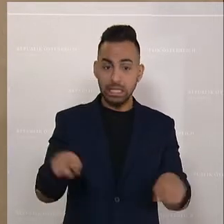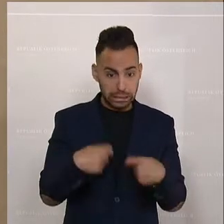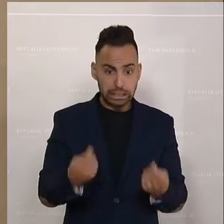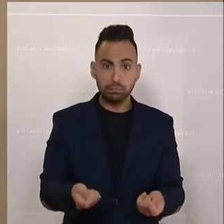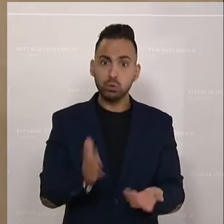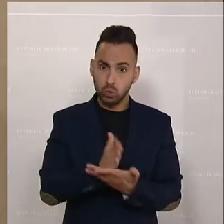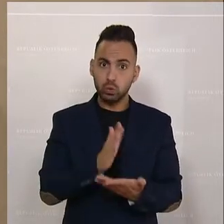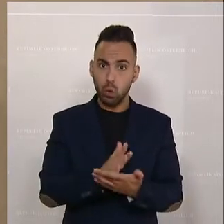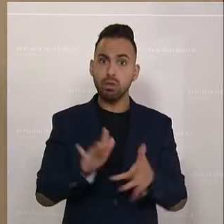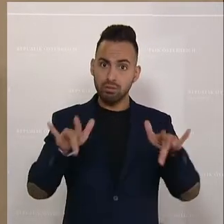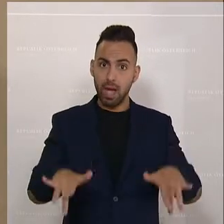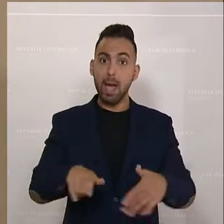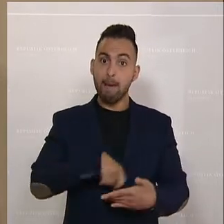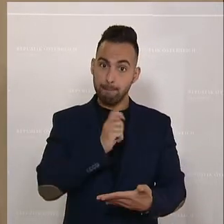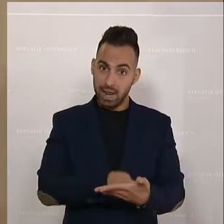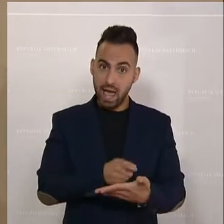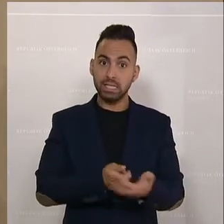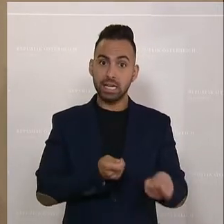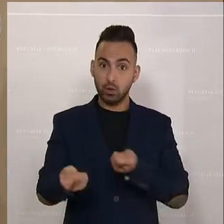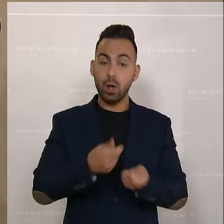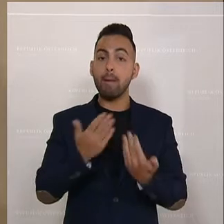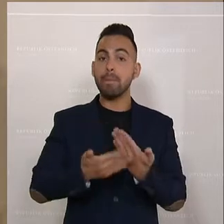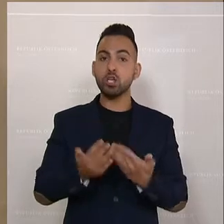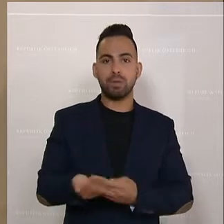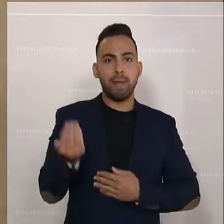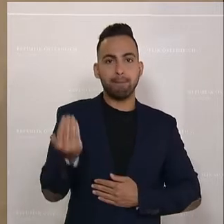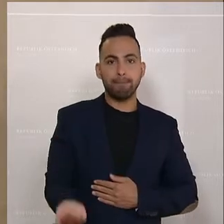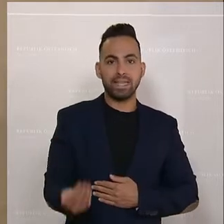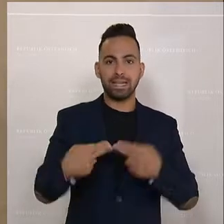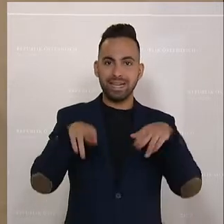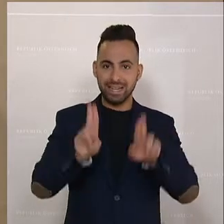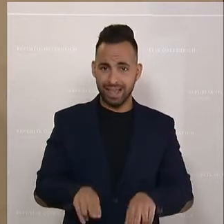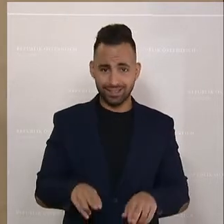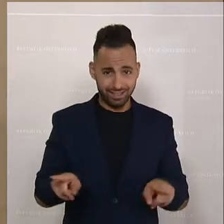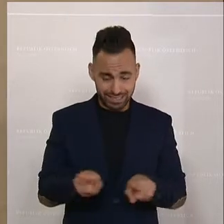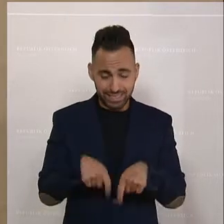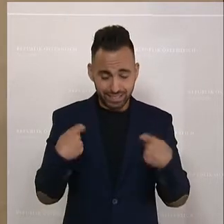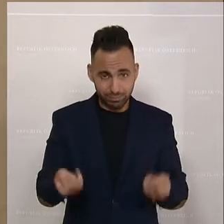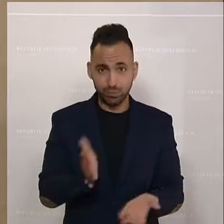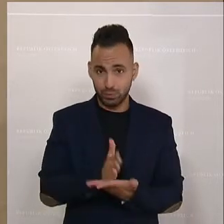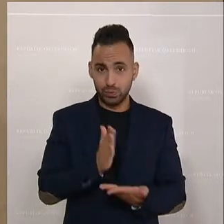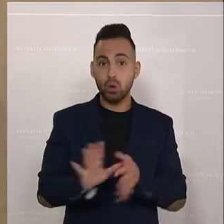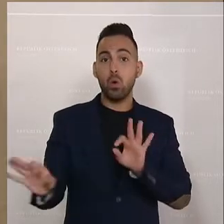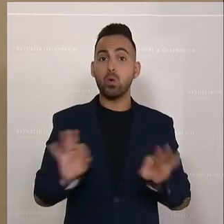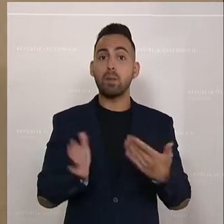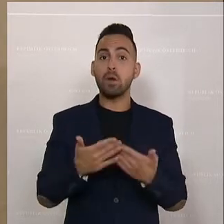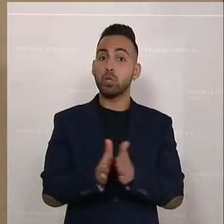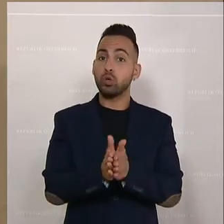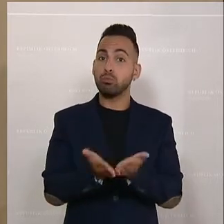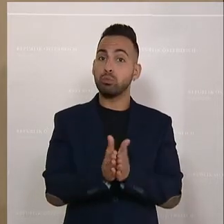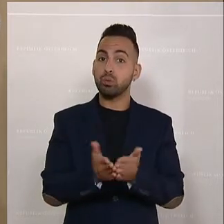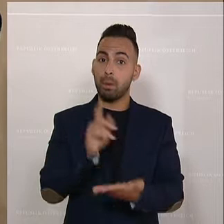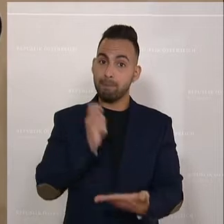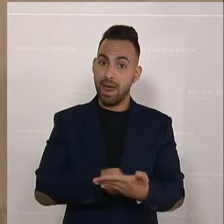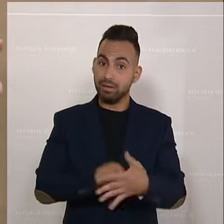auch. Ja, wir haben ja auch Preisregulierungen im Mietrecht beispielsweise. Wir haben Preisregulierungen bei den Buchpreisen beispielsweise.